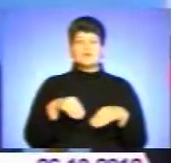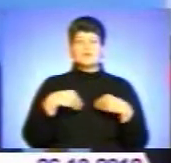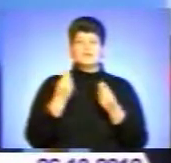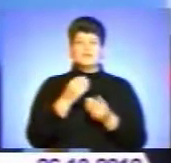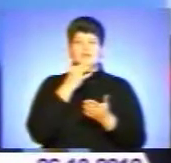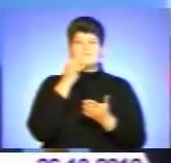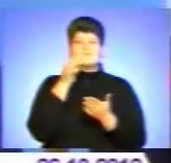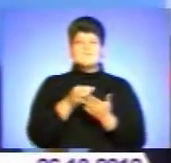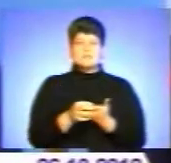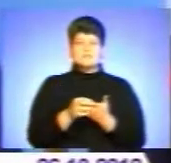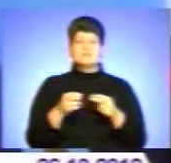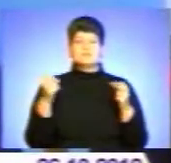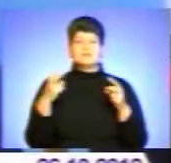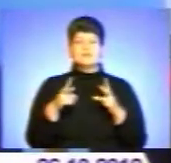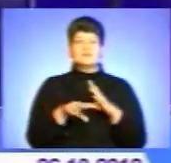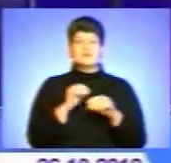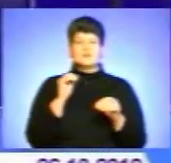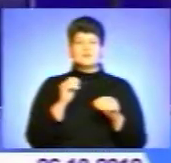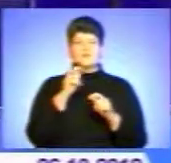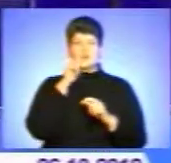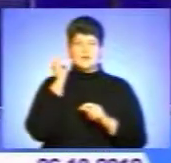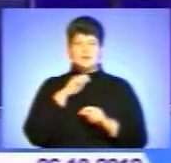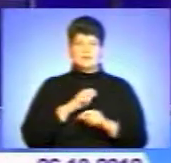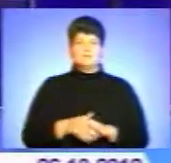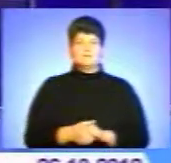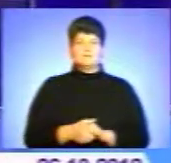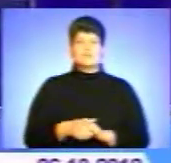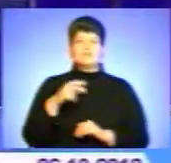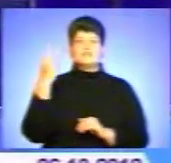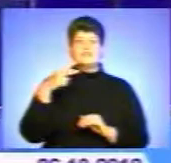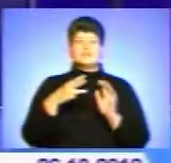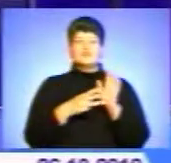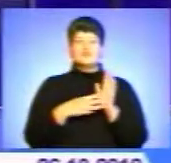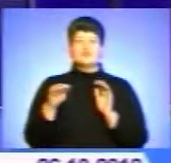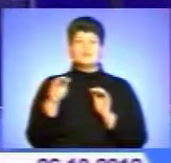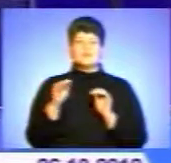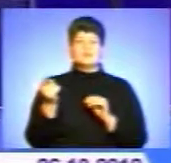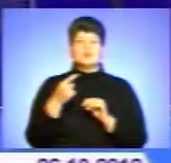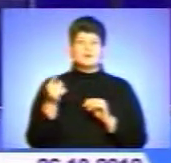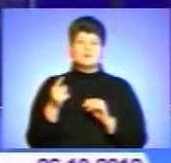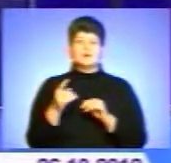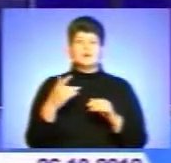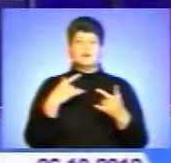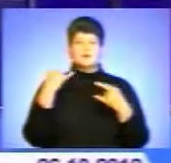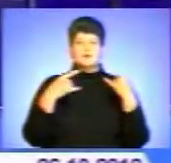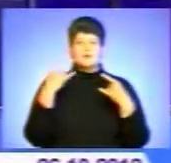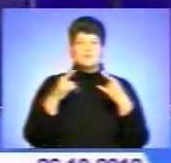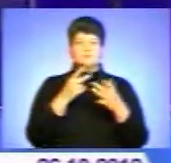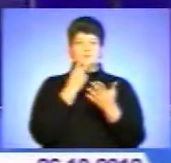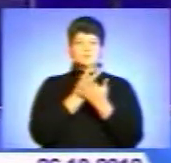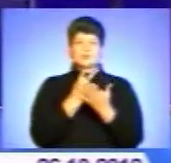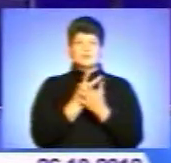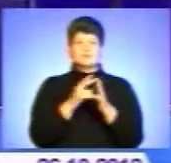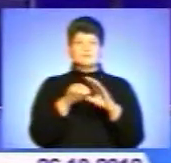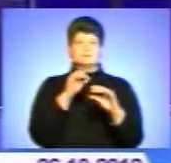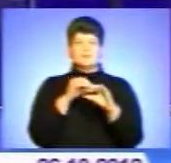відповідь спеціалісти Комітету виборців України. 28 жовтня тернопільська телерадіокомпанія висвітлюватиме виборчий процес у